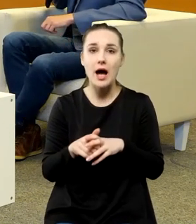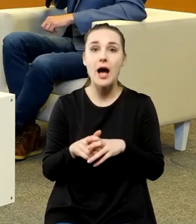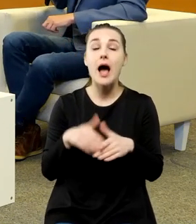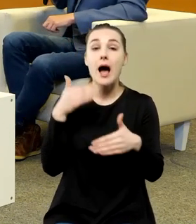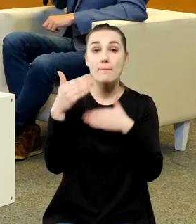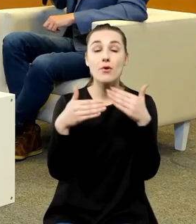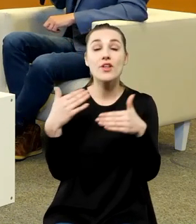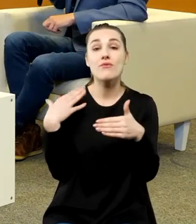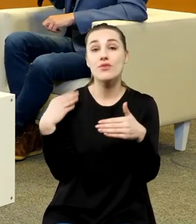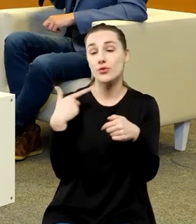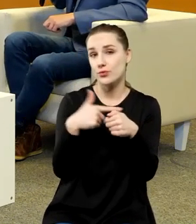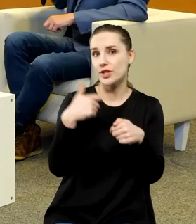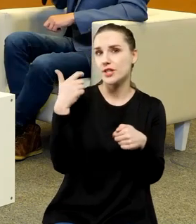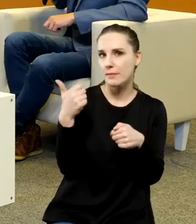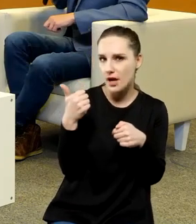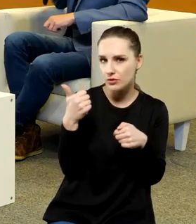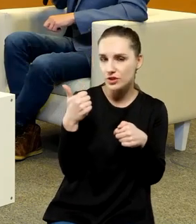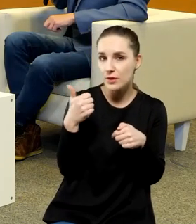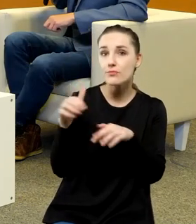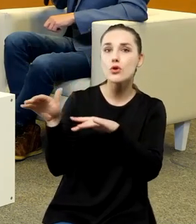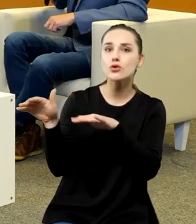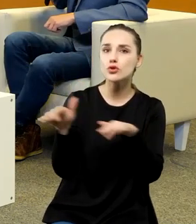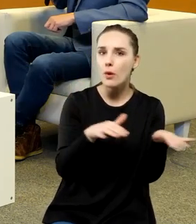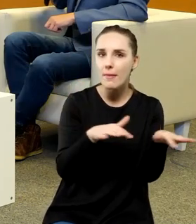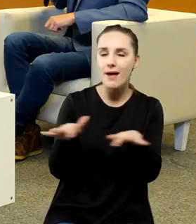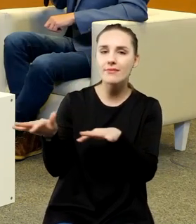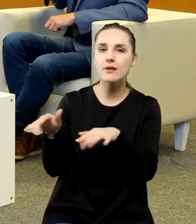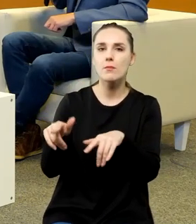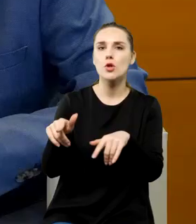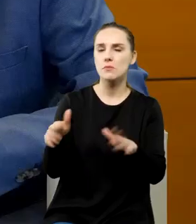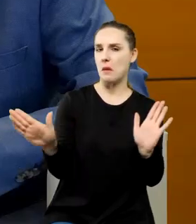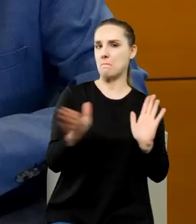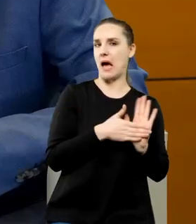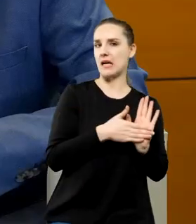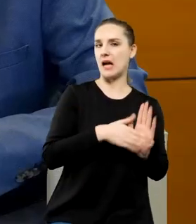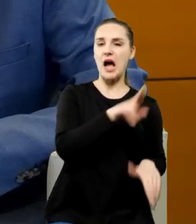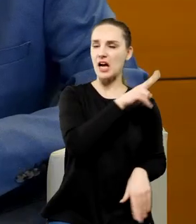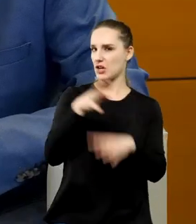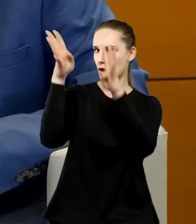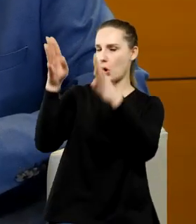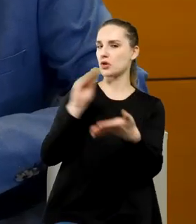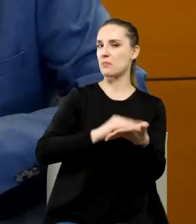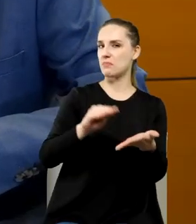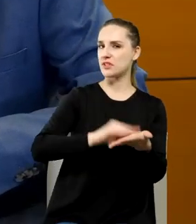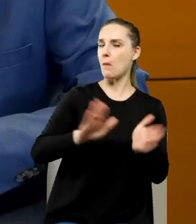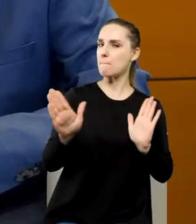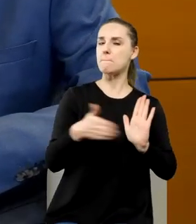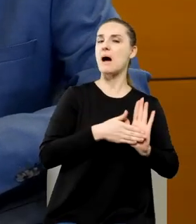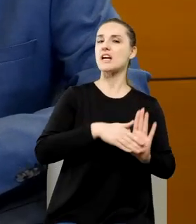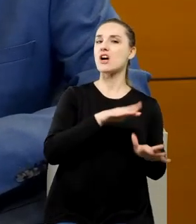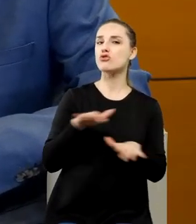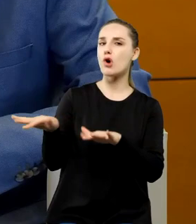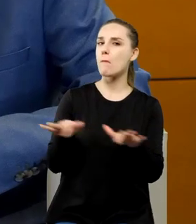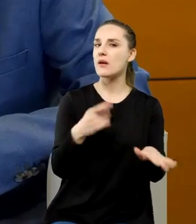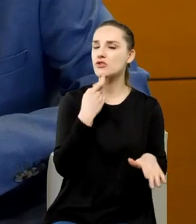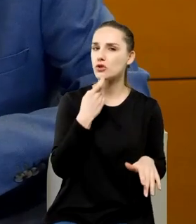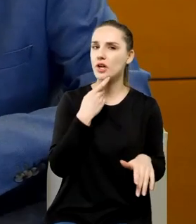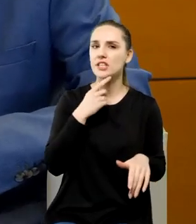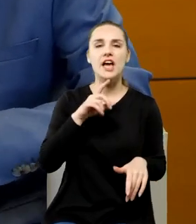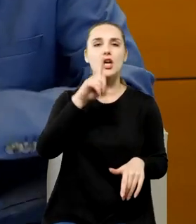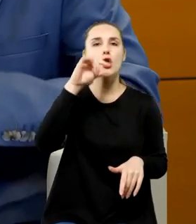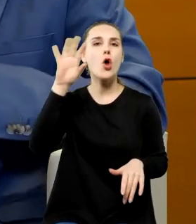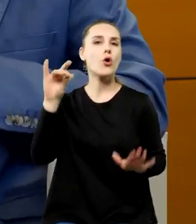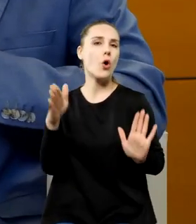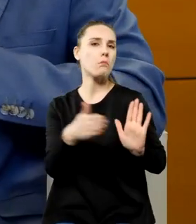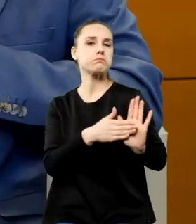XXI wieku to Chopin był przede wszystkim marką wszyscy o tym pisali czym jest marka Chopin jakie logo powinien być